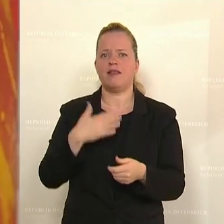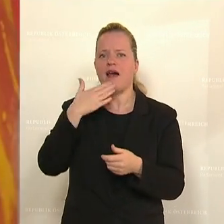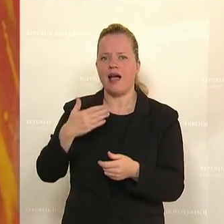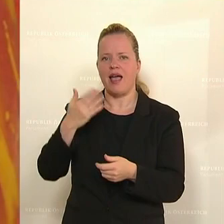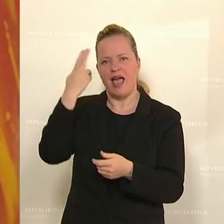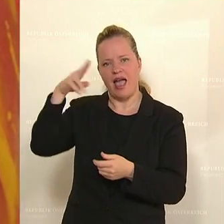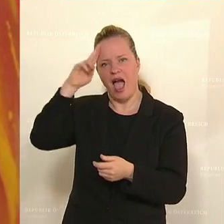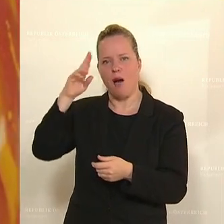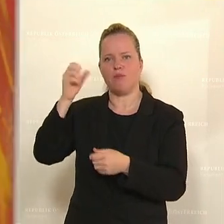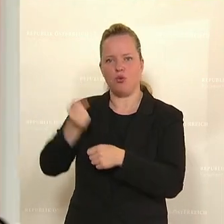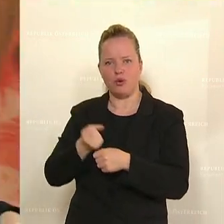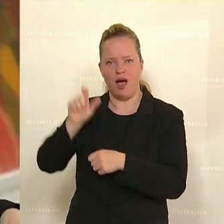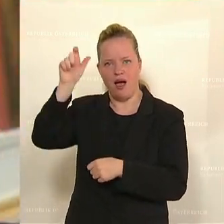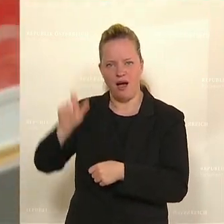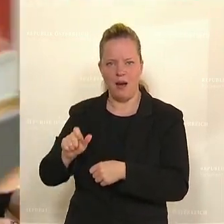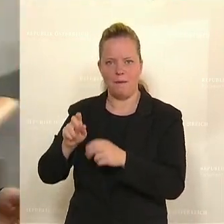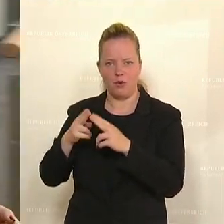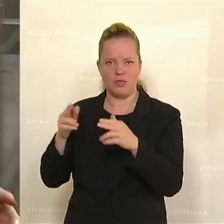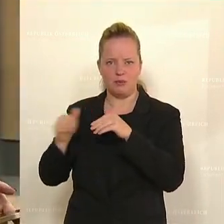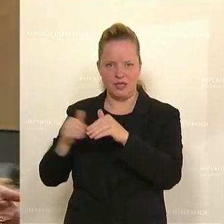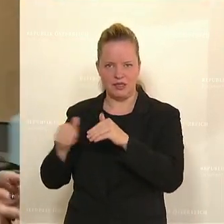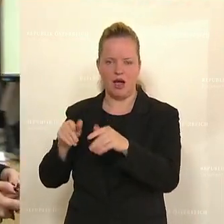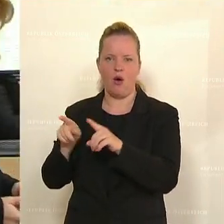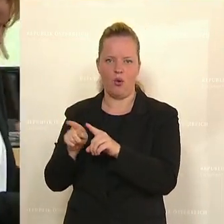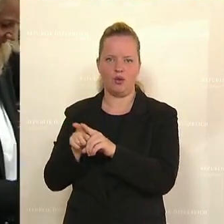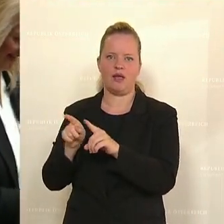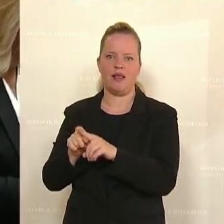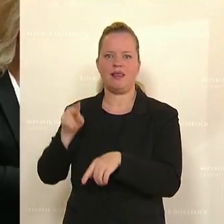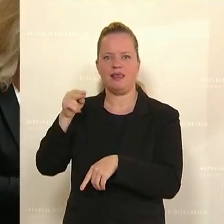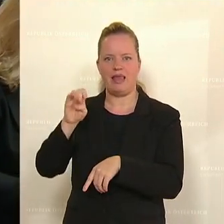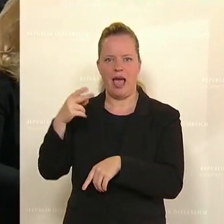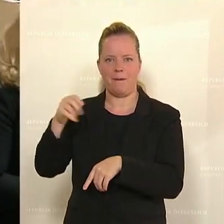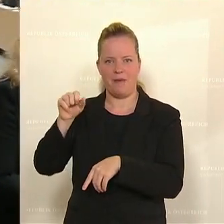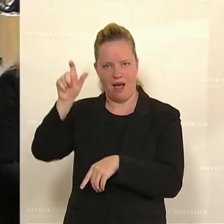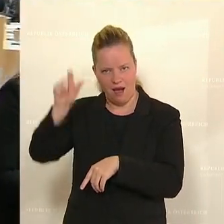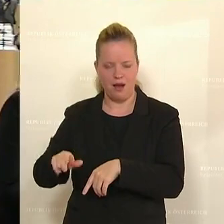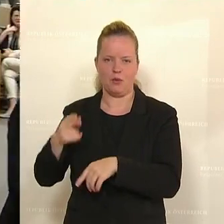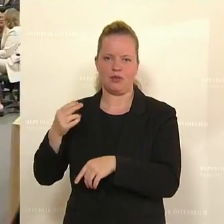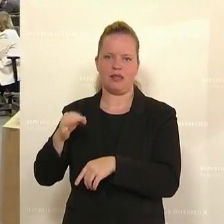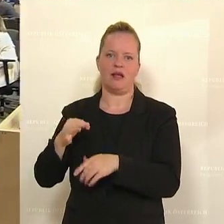Bundeskanzler Nehammer und der Fraktion natürlich auch der Grünen für diese Bemühungen.